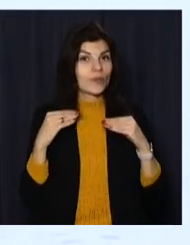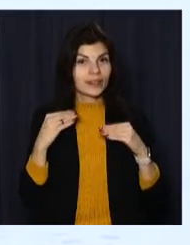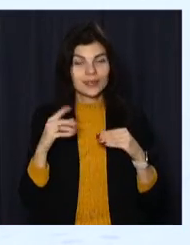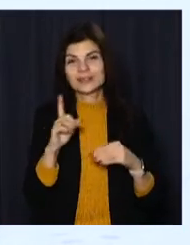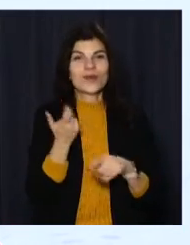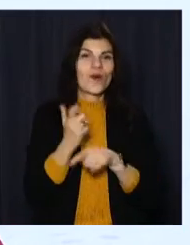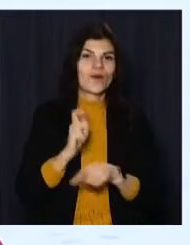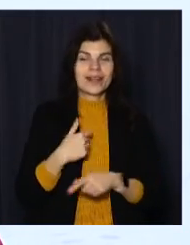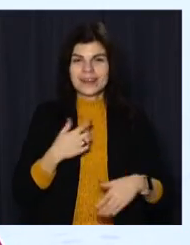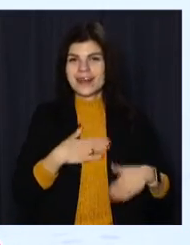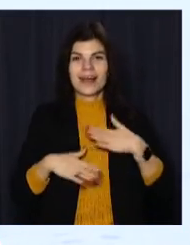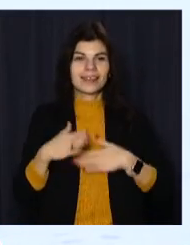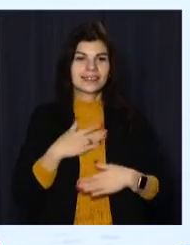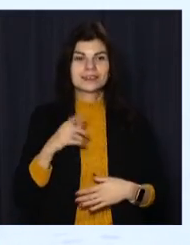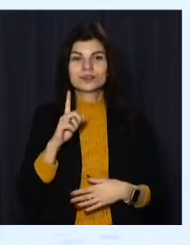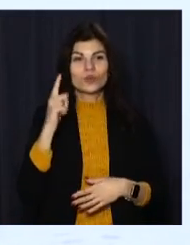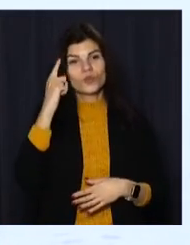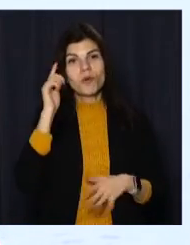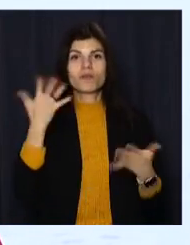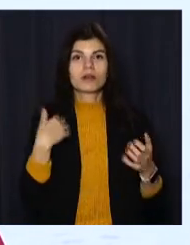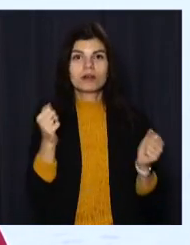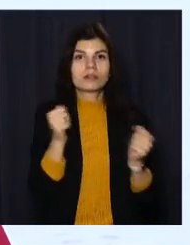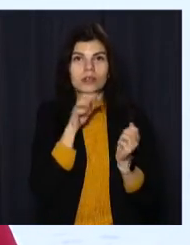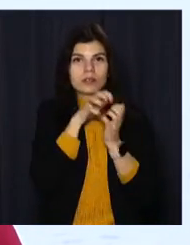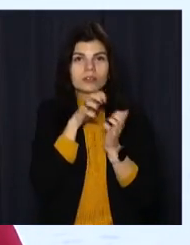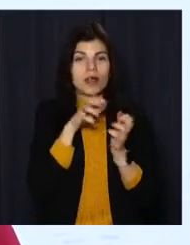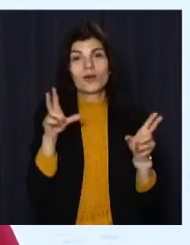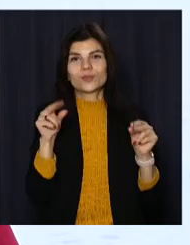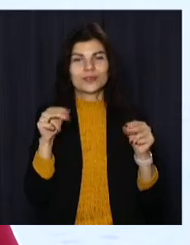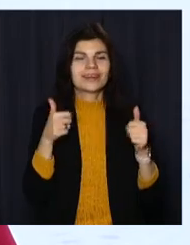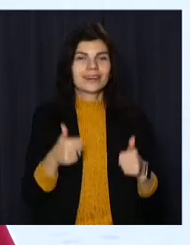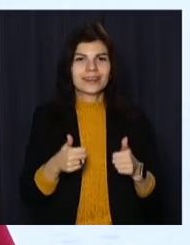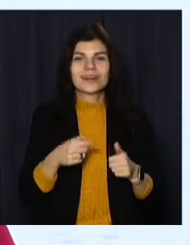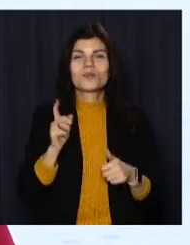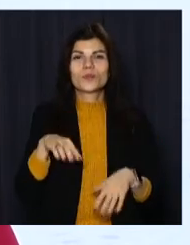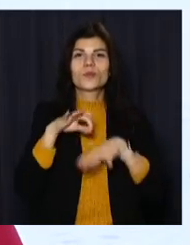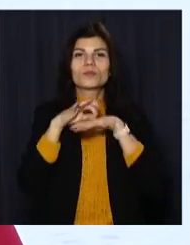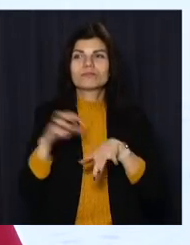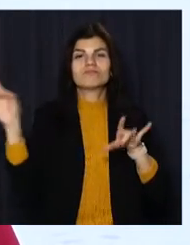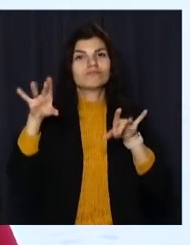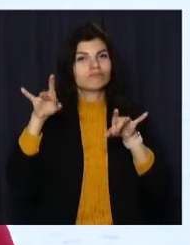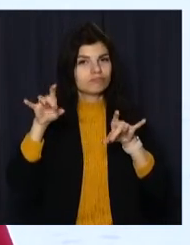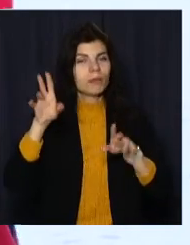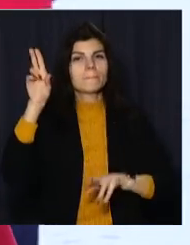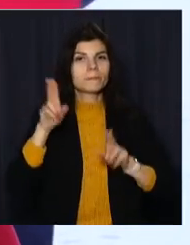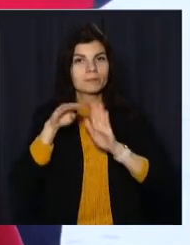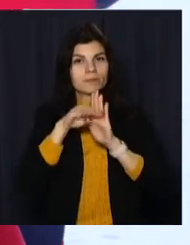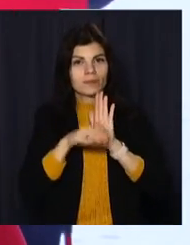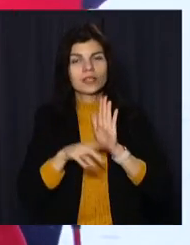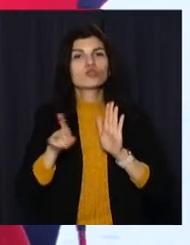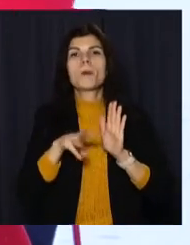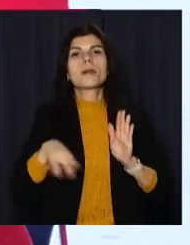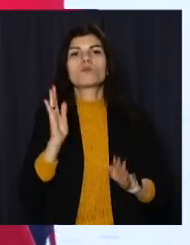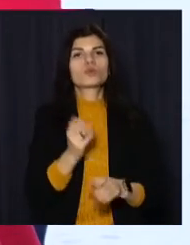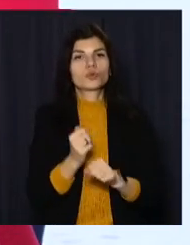порадували, думала, що я замерзну. Потім інструктаж ми прийшли, розказали нам, що ми будемо робити,